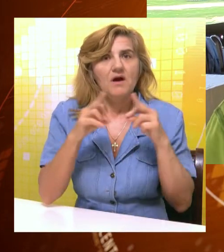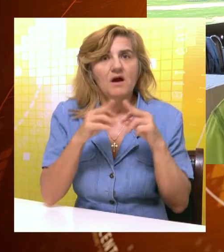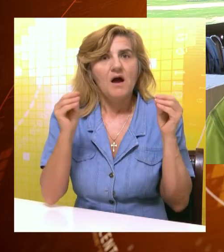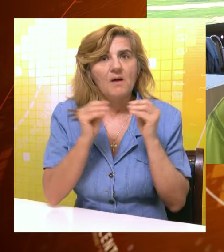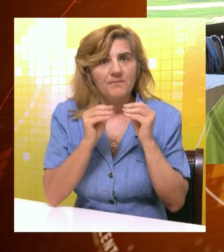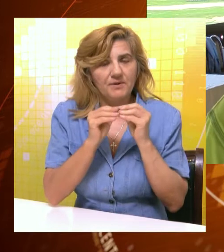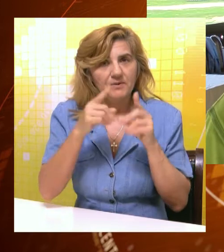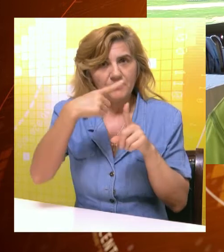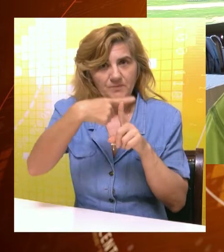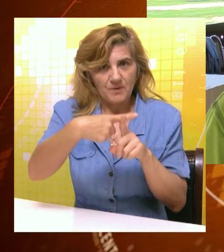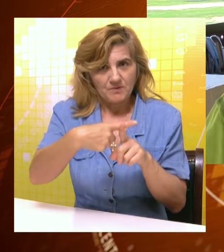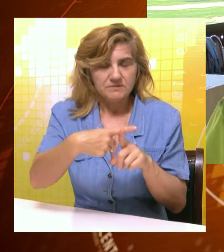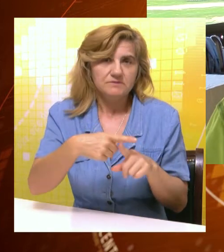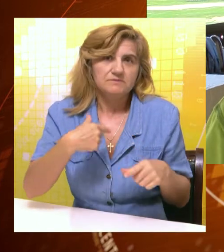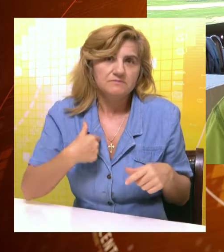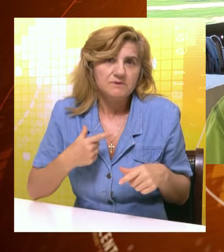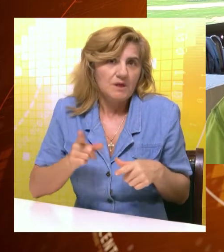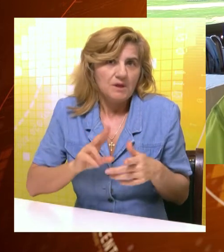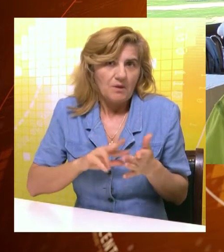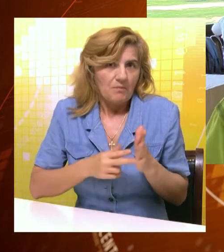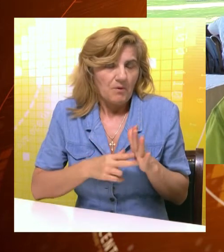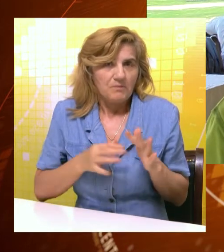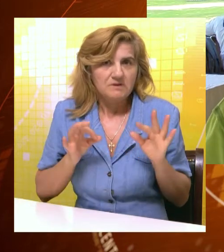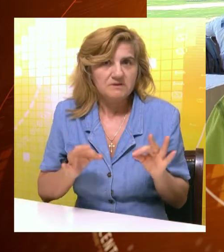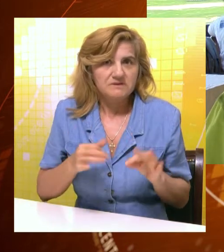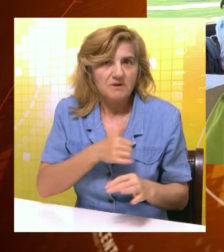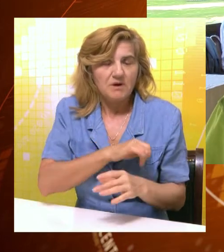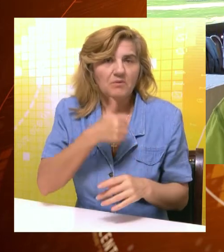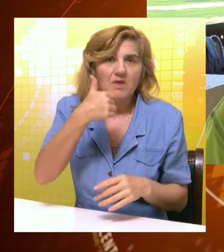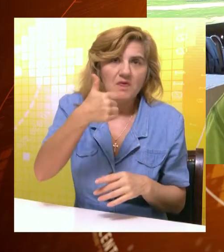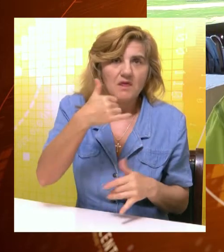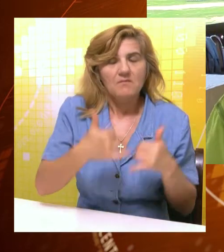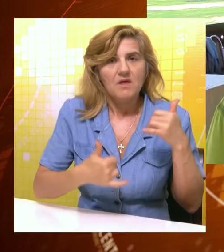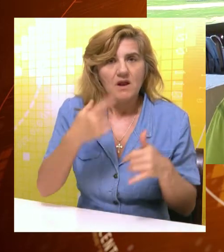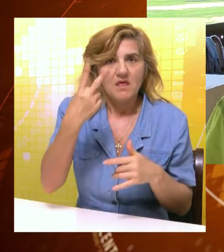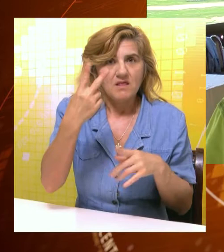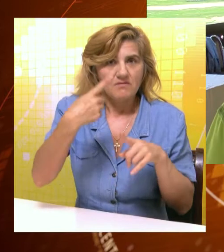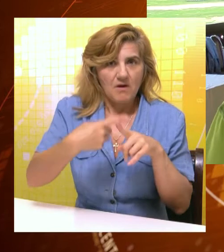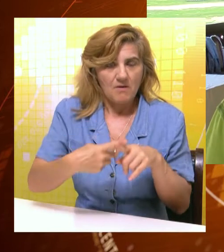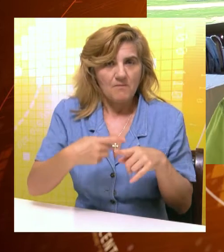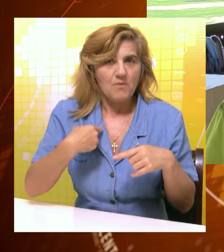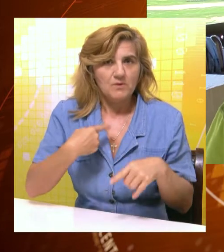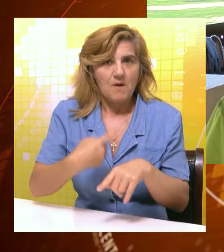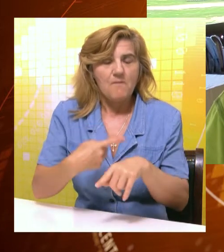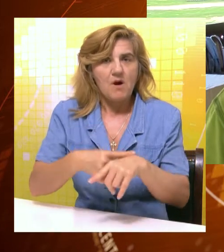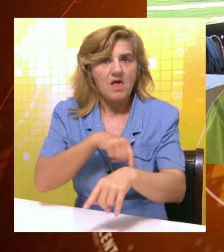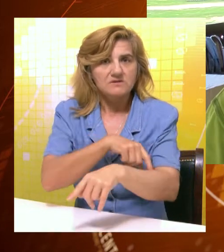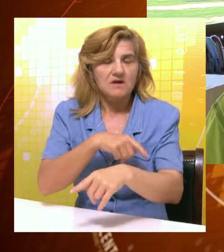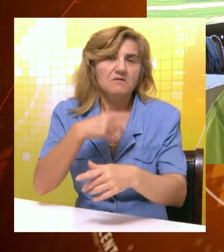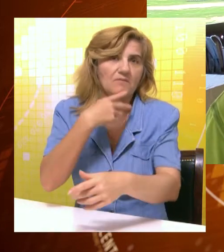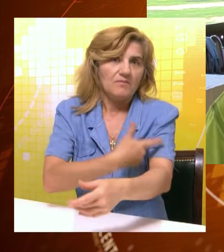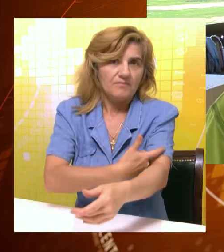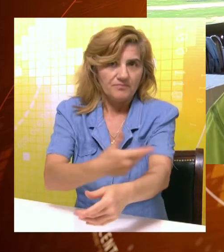pozitiv i tad sam odlučio da meni nije problem da svake godine barem jednom, dva put da odem i dam krv, to je pola sata i